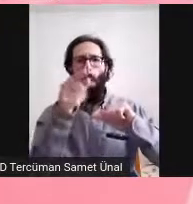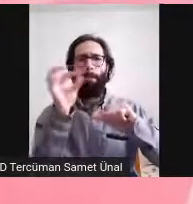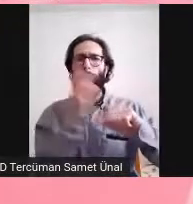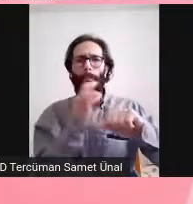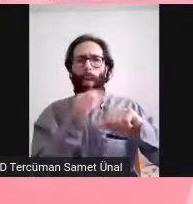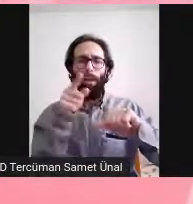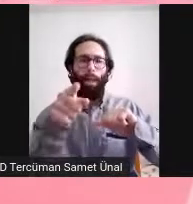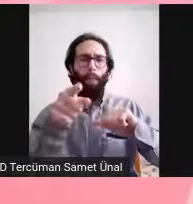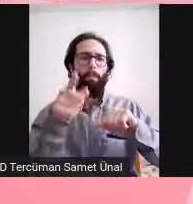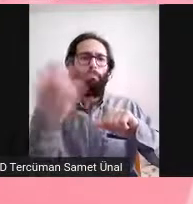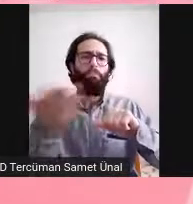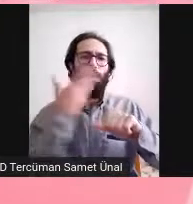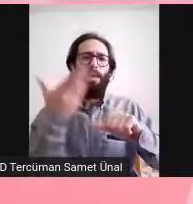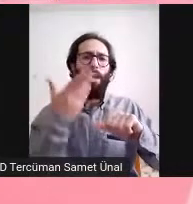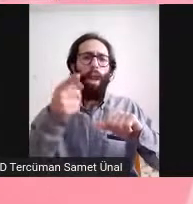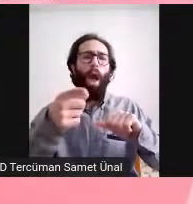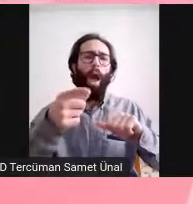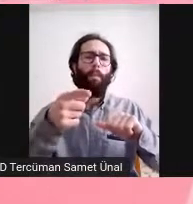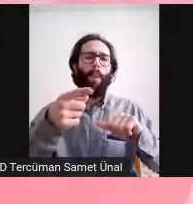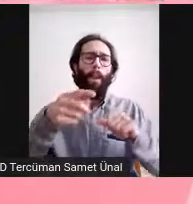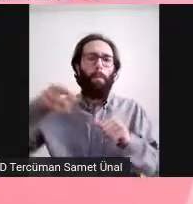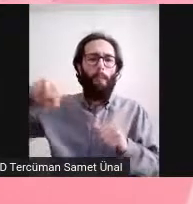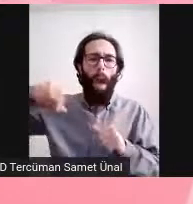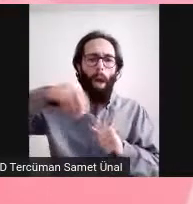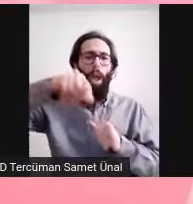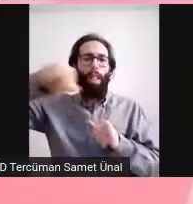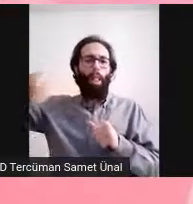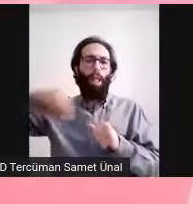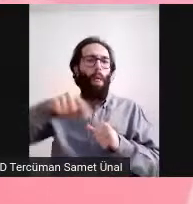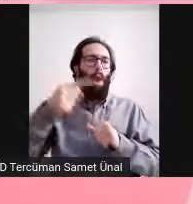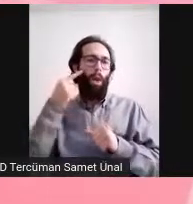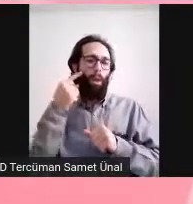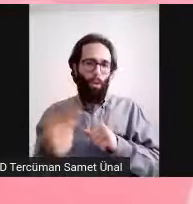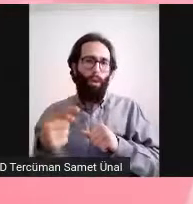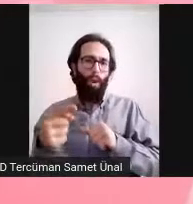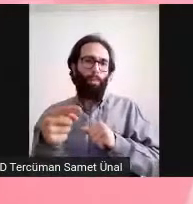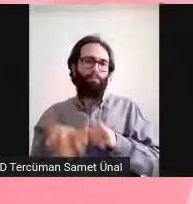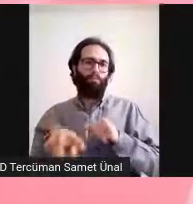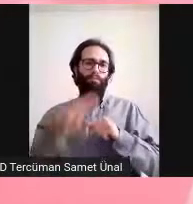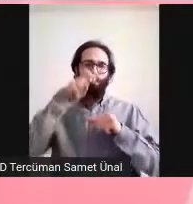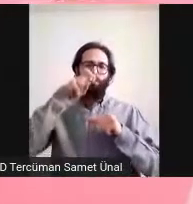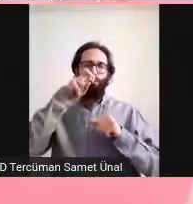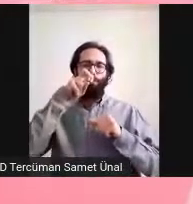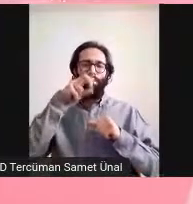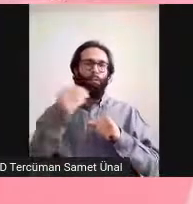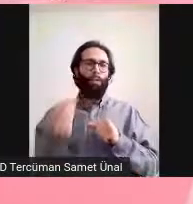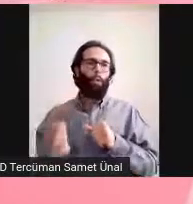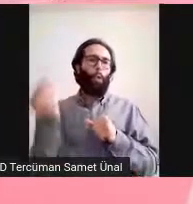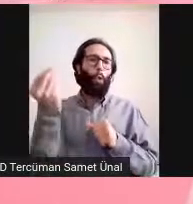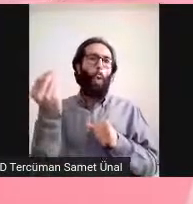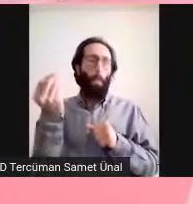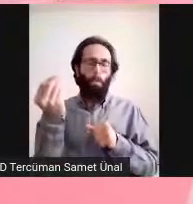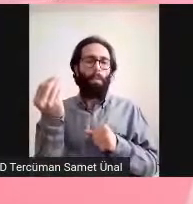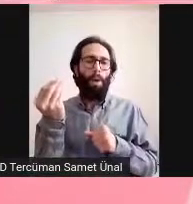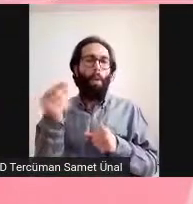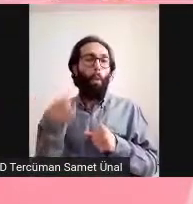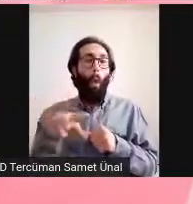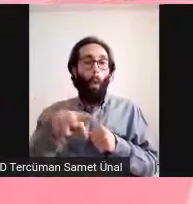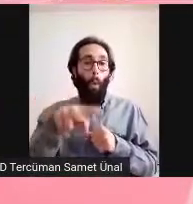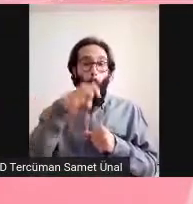diye özelleşmiş bir şey. Koronada bu kaybediliyor diye biliniyor.